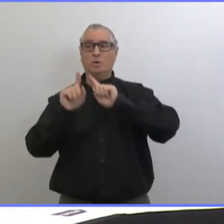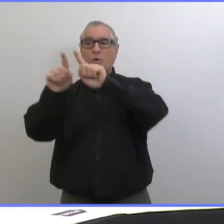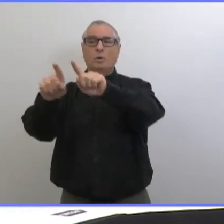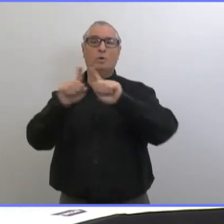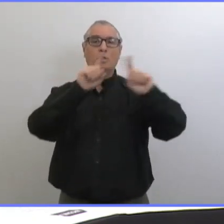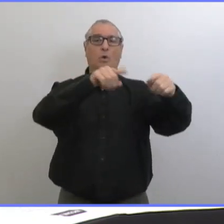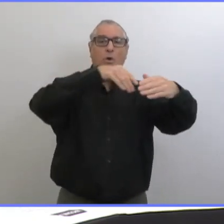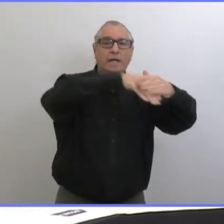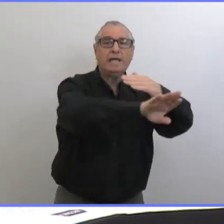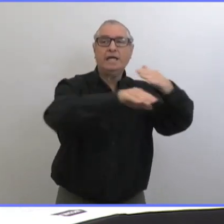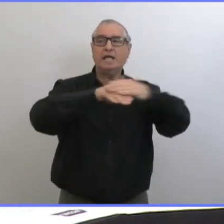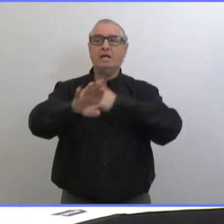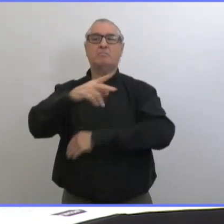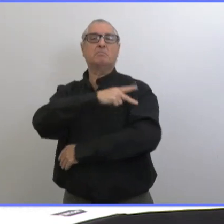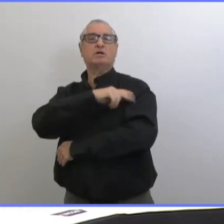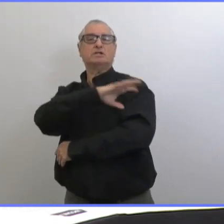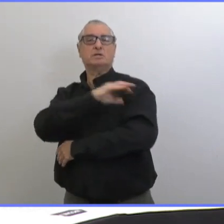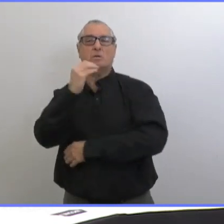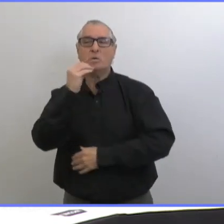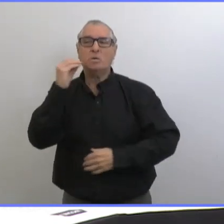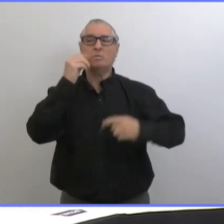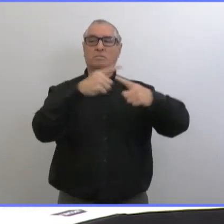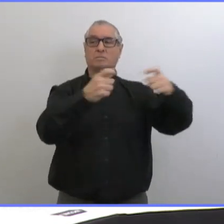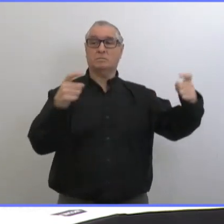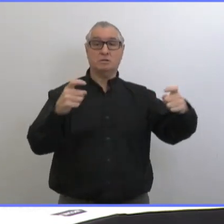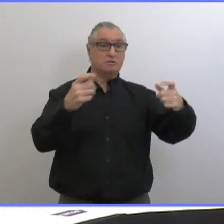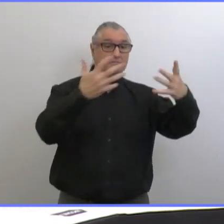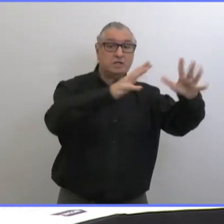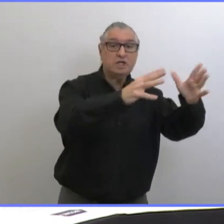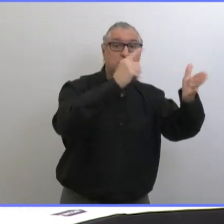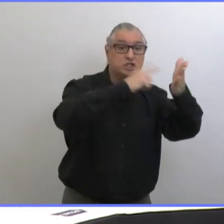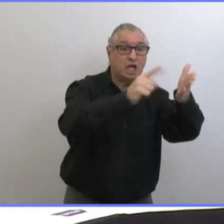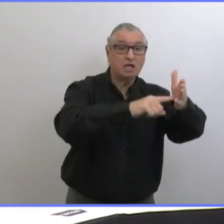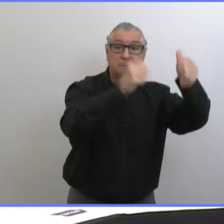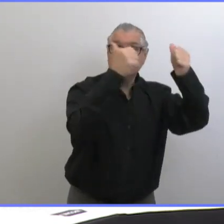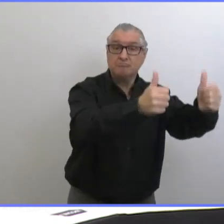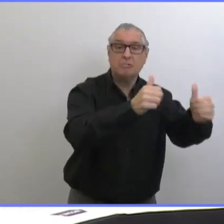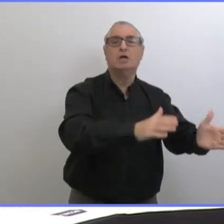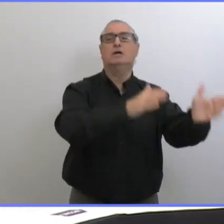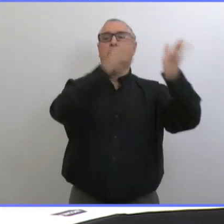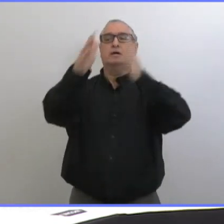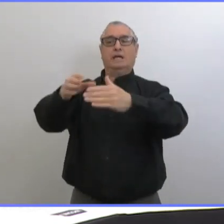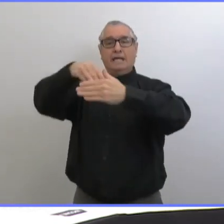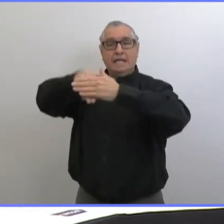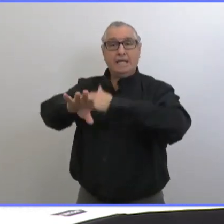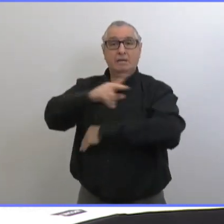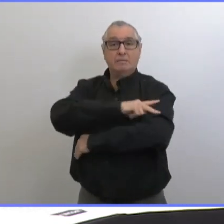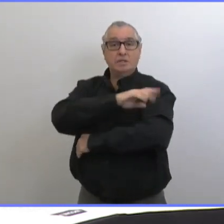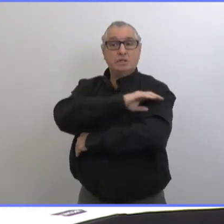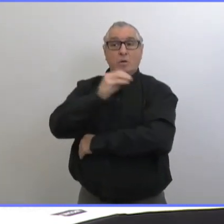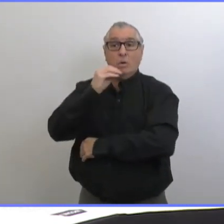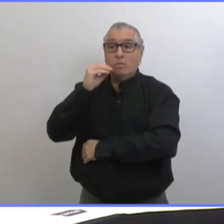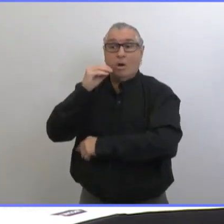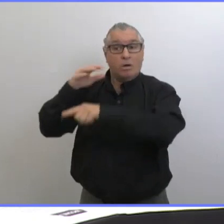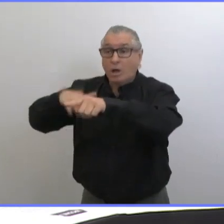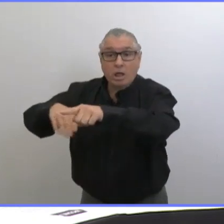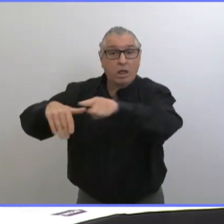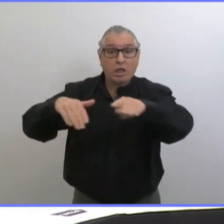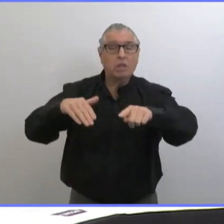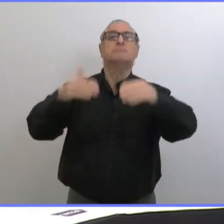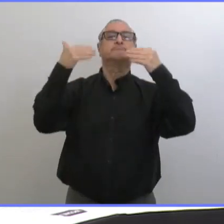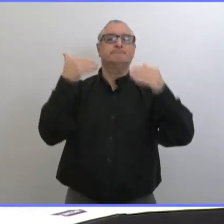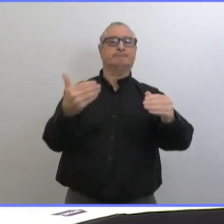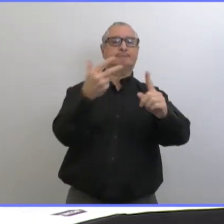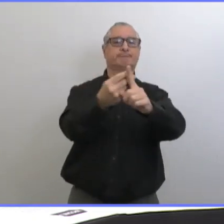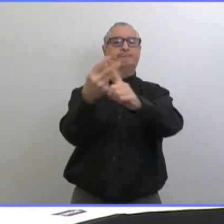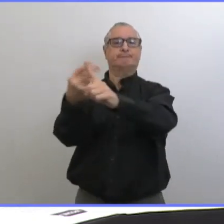pour aller dans tous les foyers de soins personnels. Mais quand on aura fini ça, on veut que ces équipes continuent d'être actives et qu'elles se